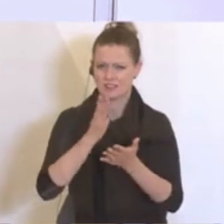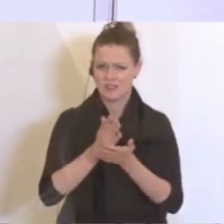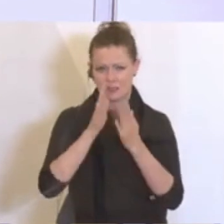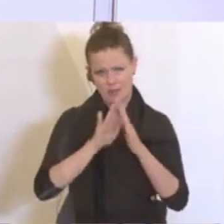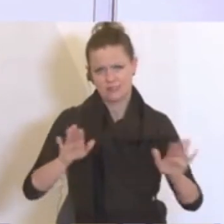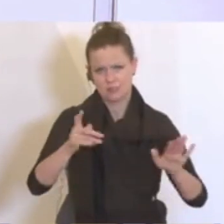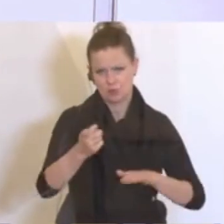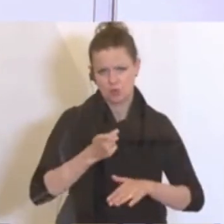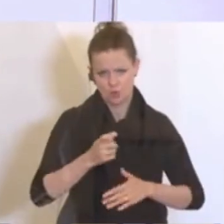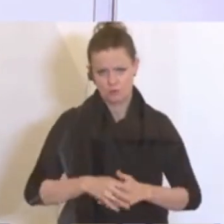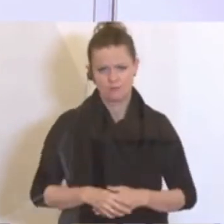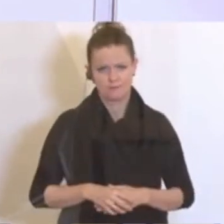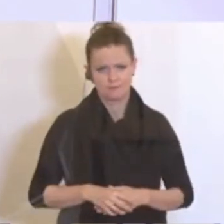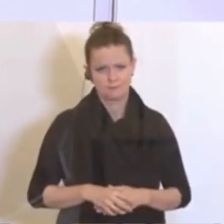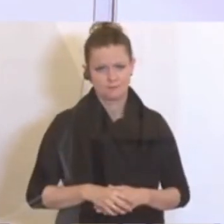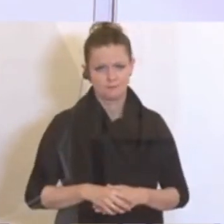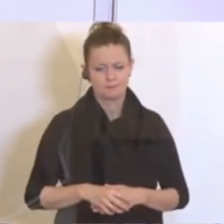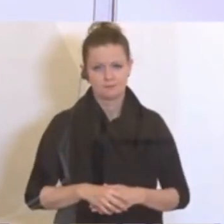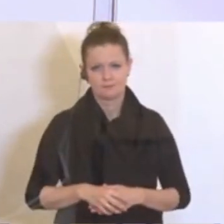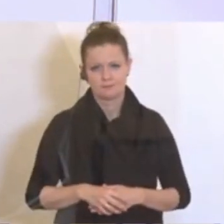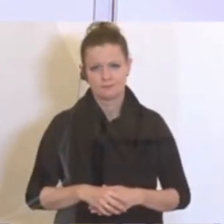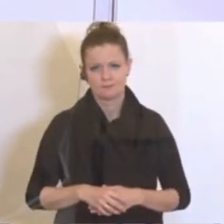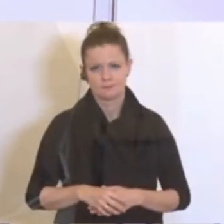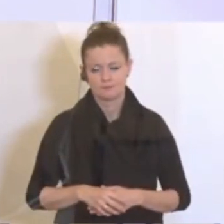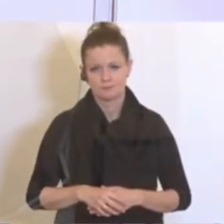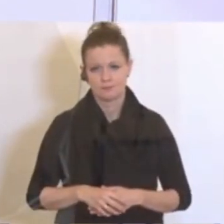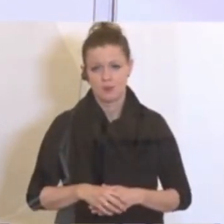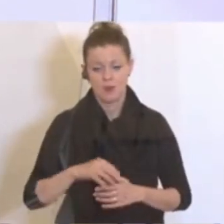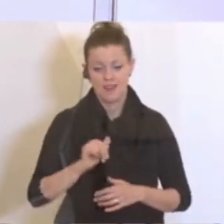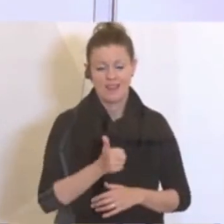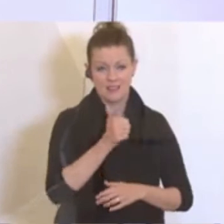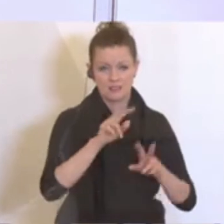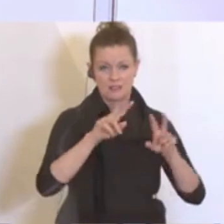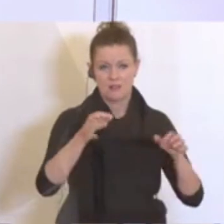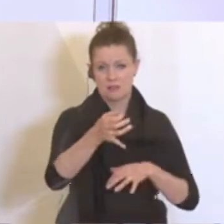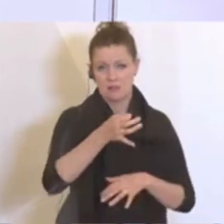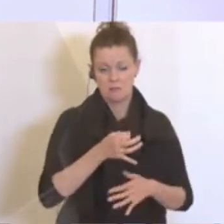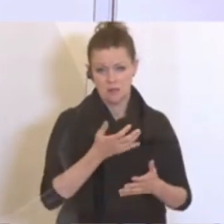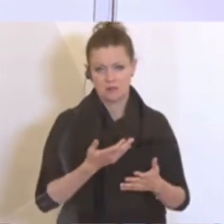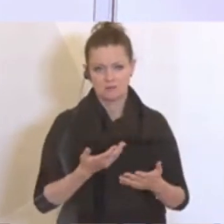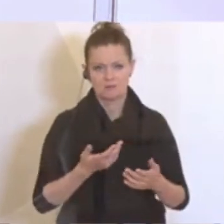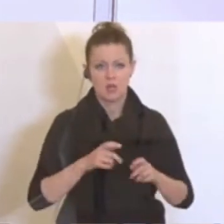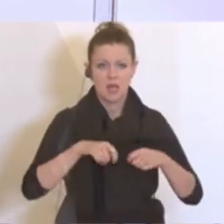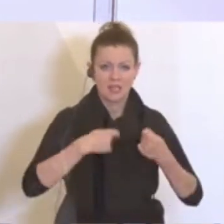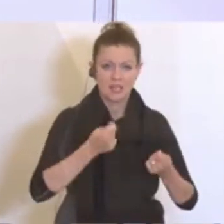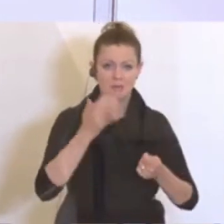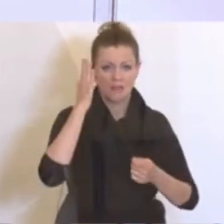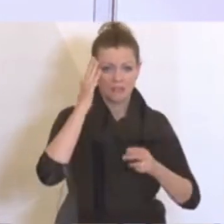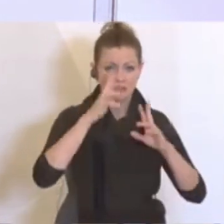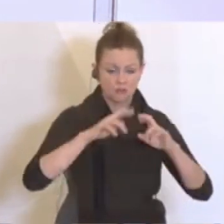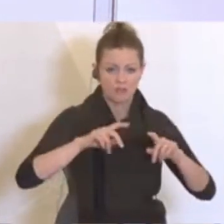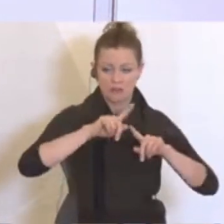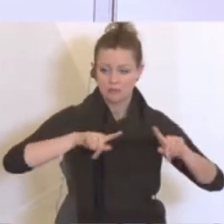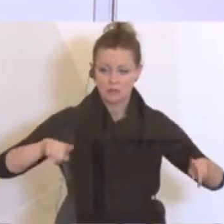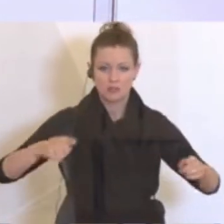werden, sobald es fertig ist. Und zu Ihrer ersten Frage, also dass es unterschiedliche Meinungen in der Wissenschaft gibt,